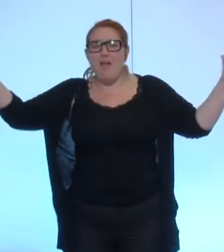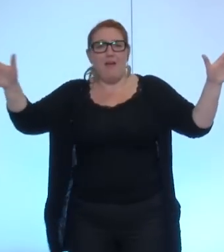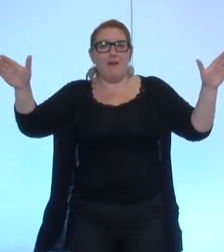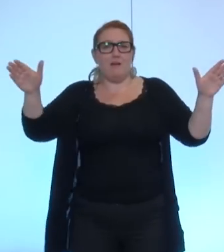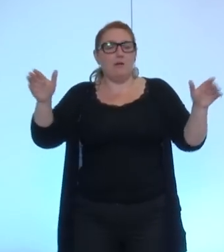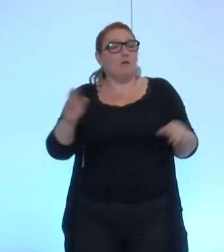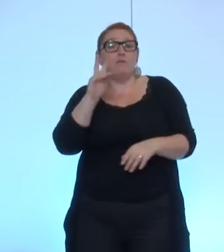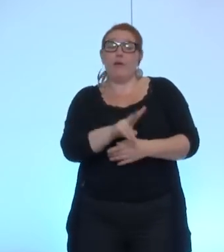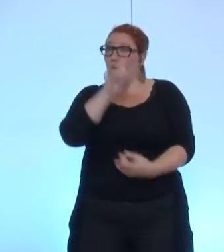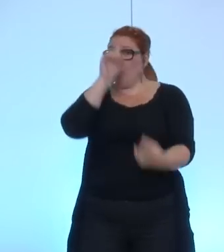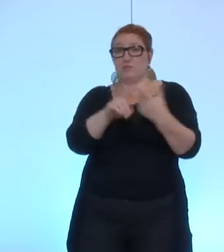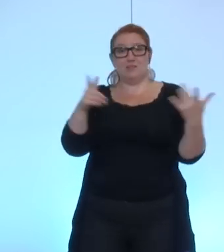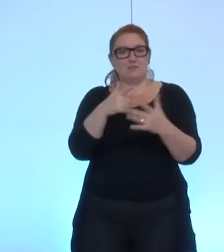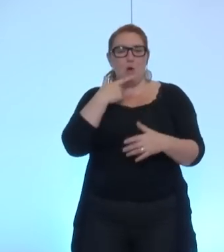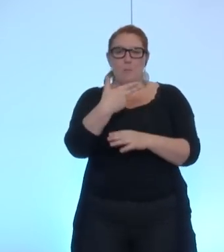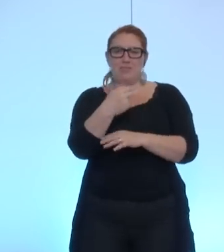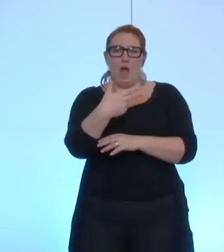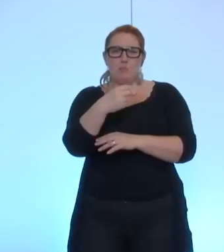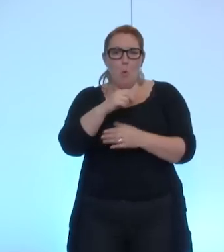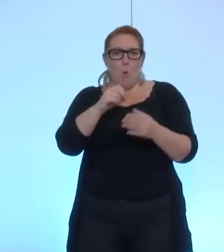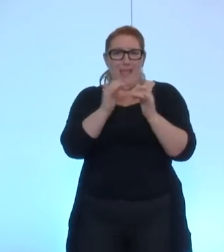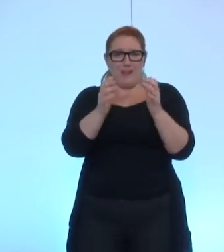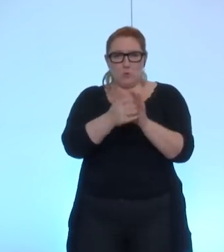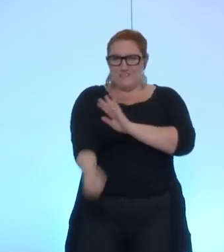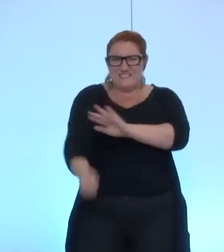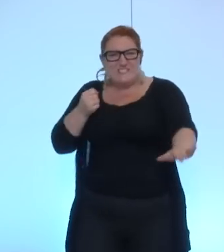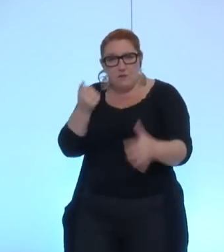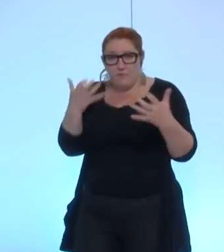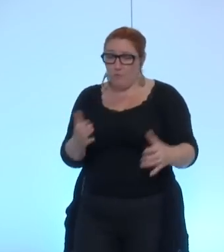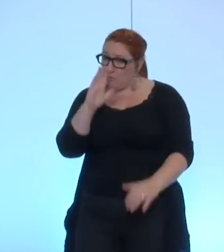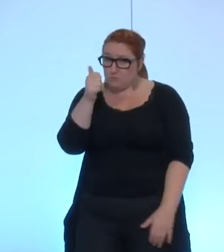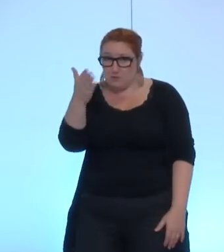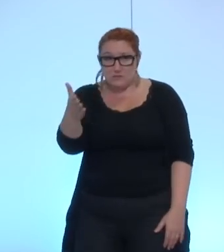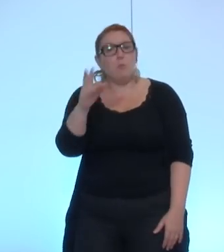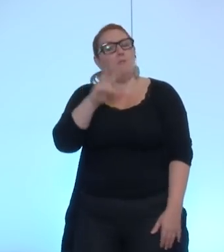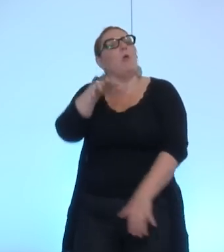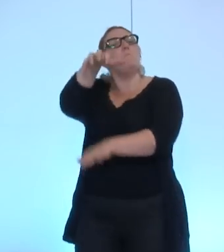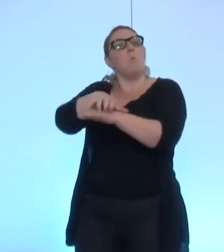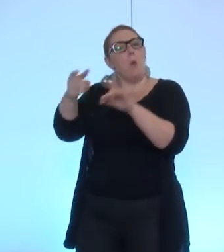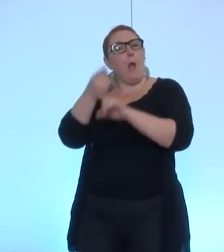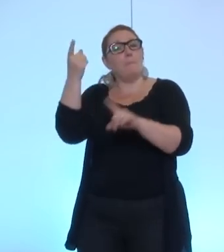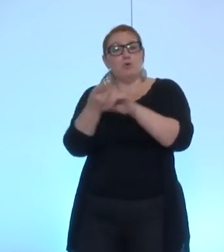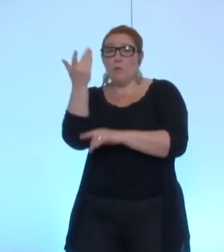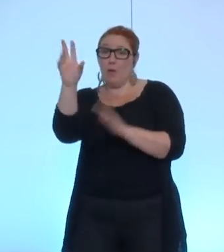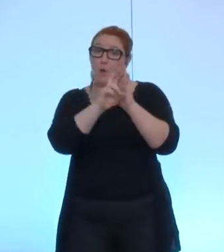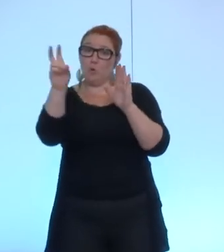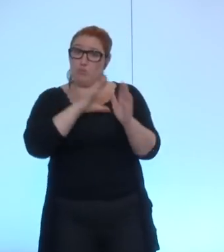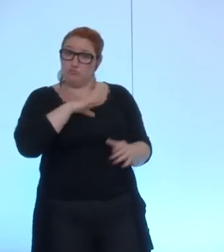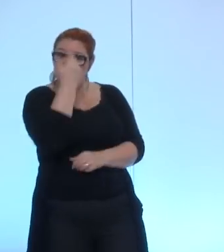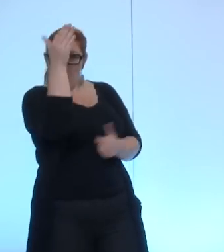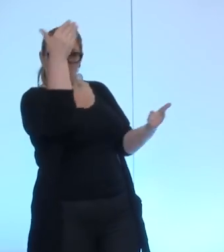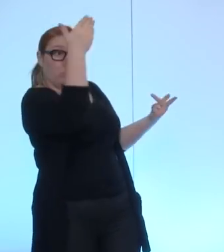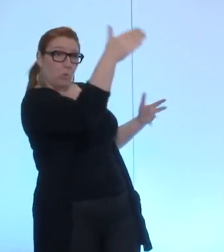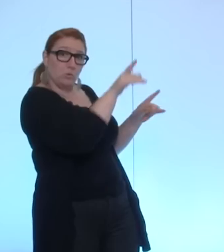électronique qui est un pôle important mais pas exclusif de Grenoble et peut-être qui a été